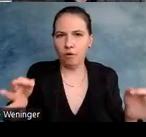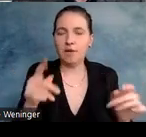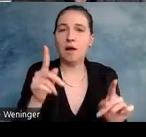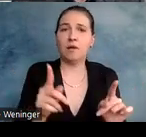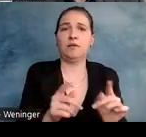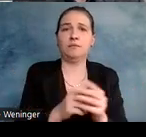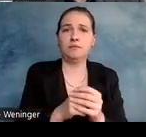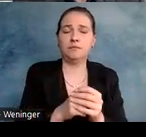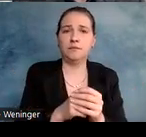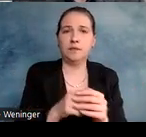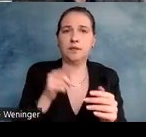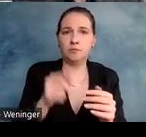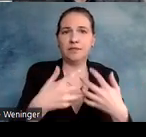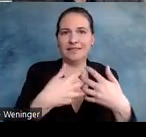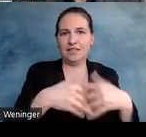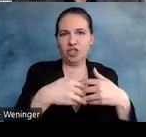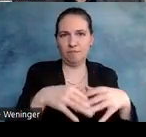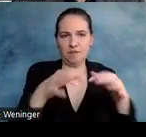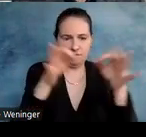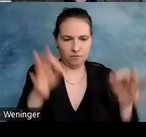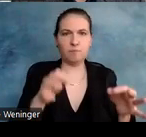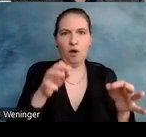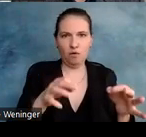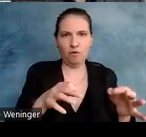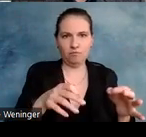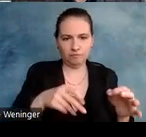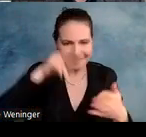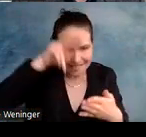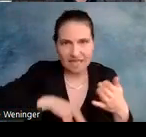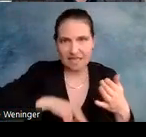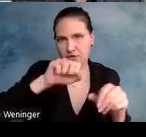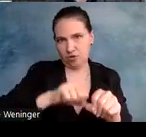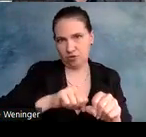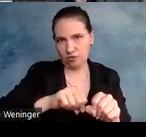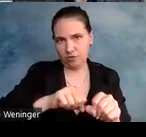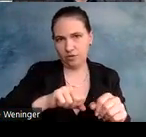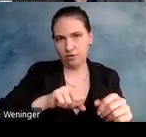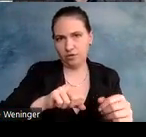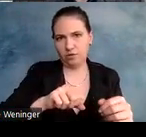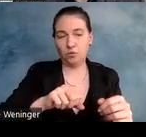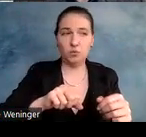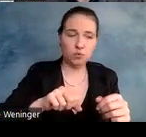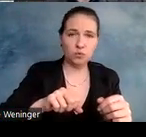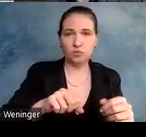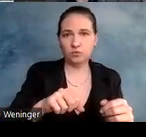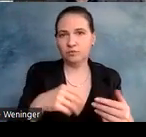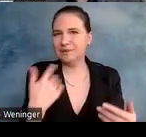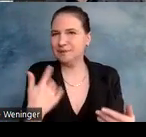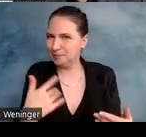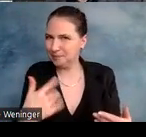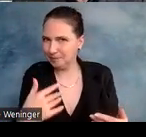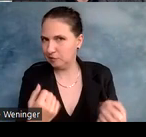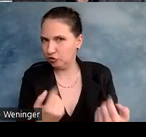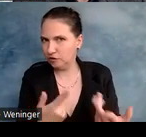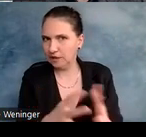natürlich dieses Maschinenformat lesen können. Und das ist nicht unbedingt gegeben. Also